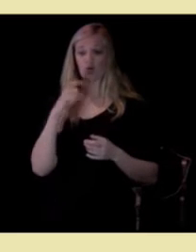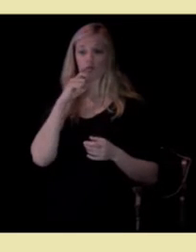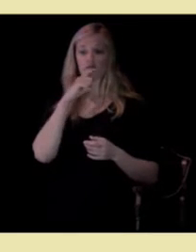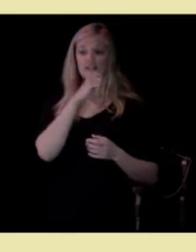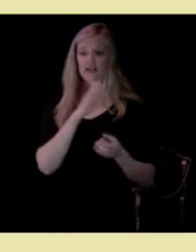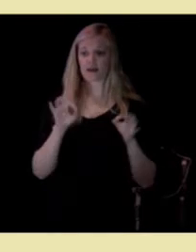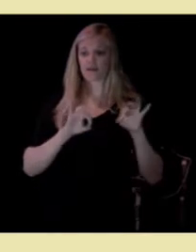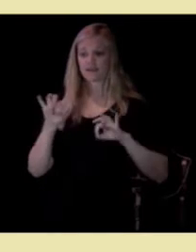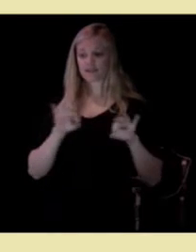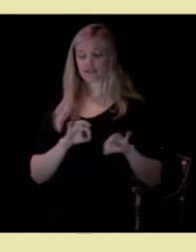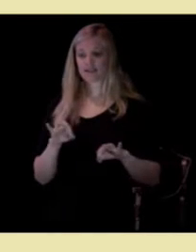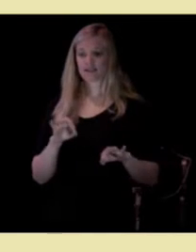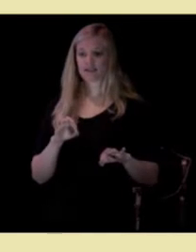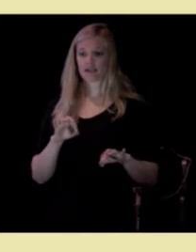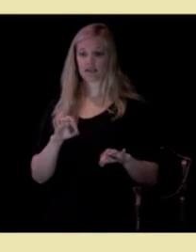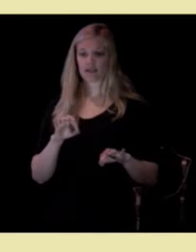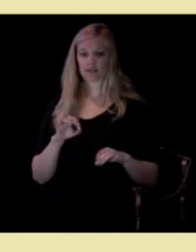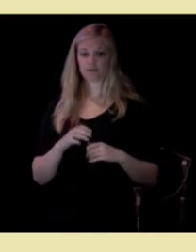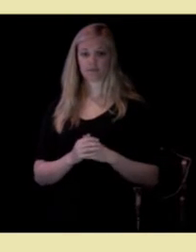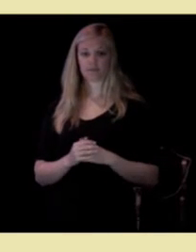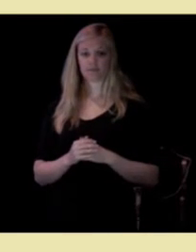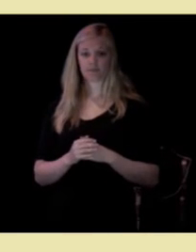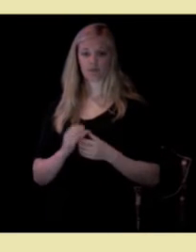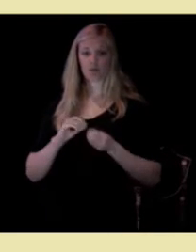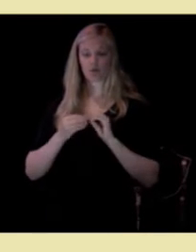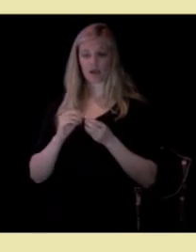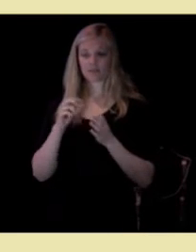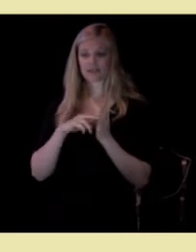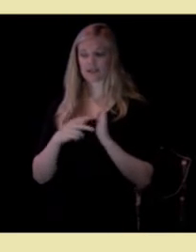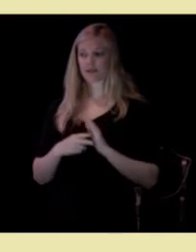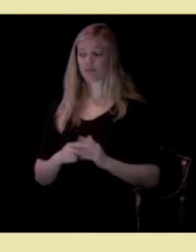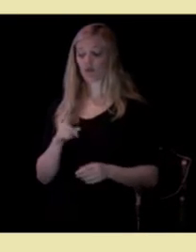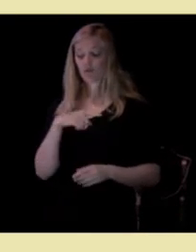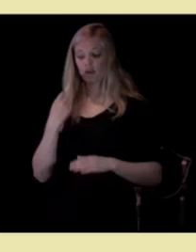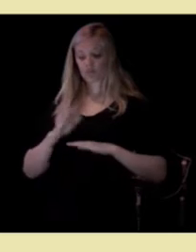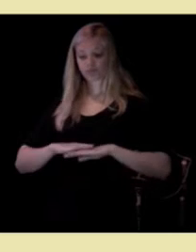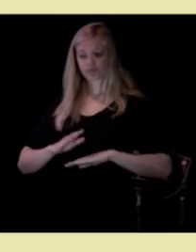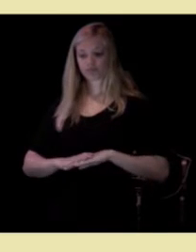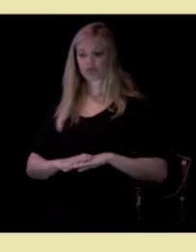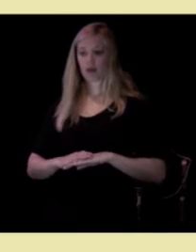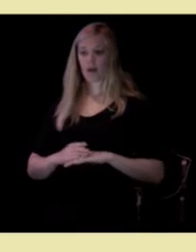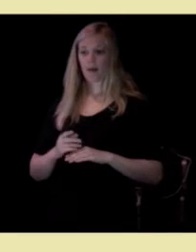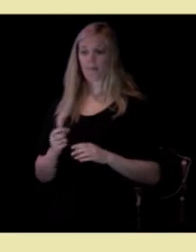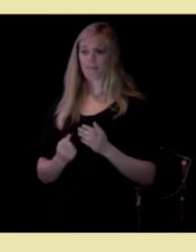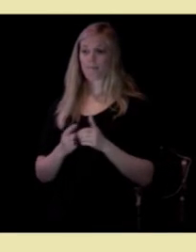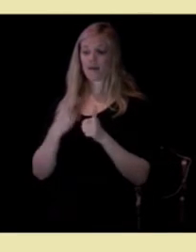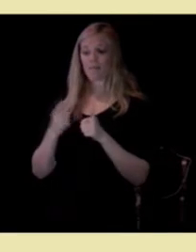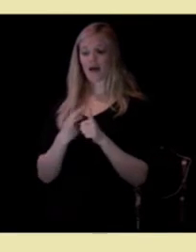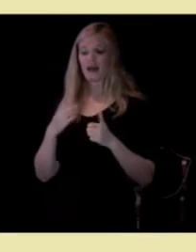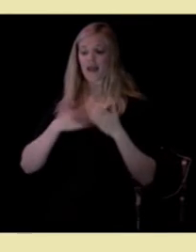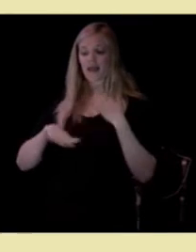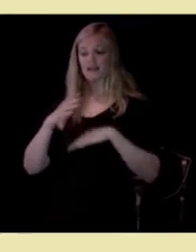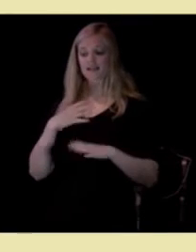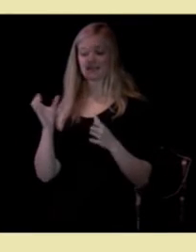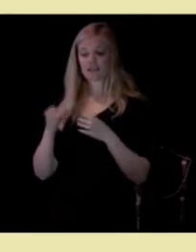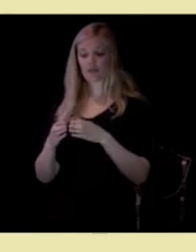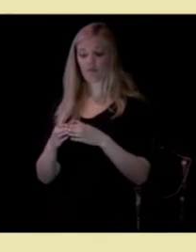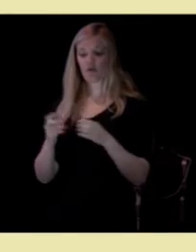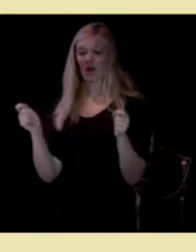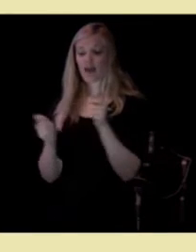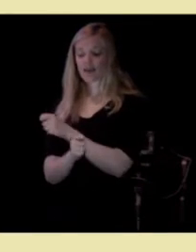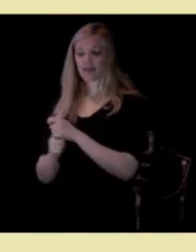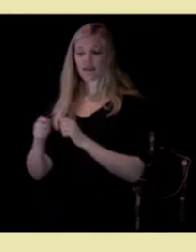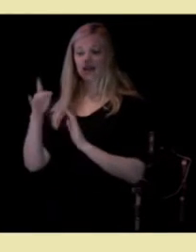problemstillingene. Vi vil legge altså det rette for primær helseteam med å endre både regler for